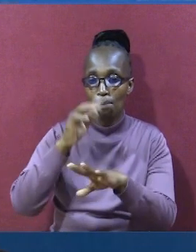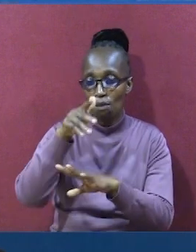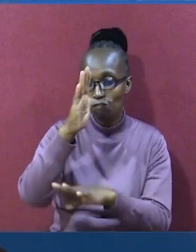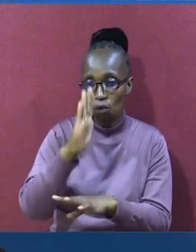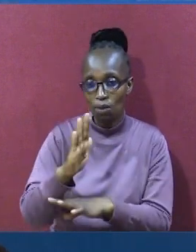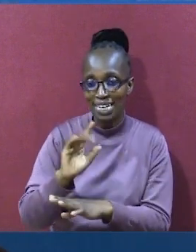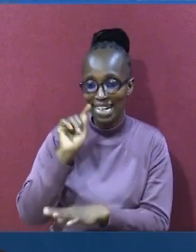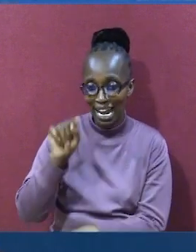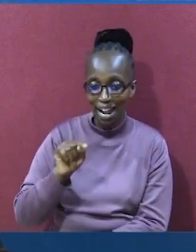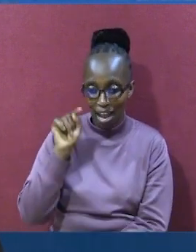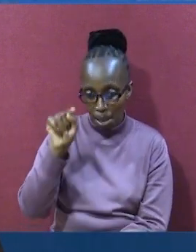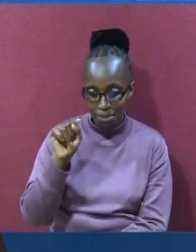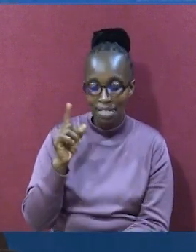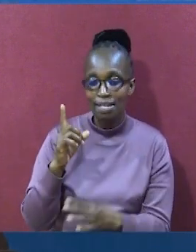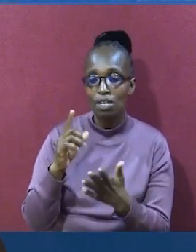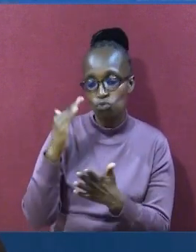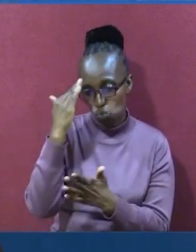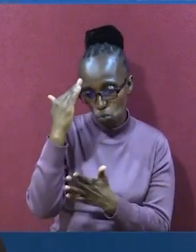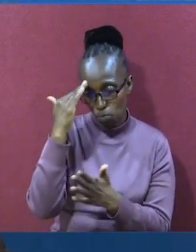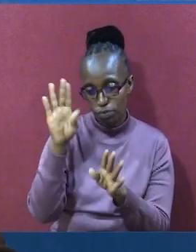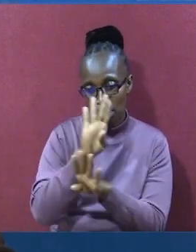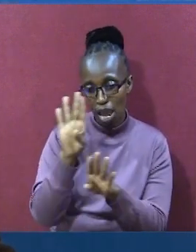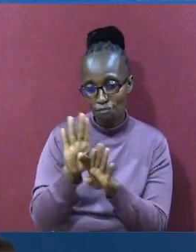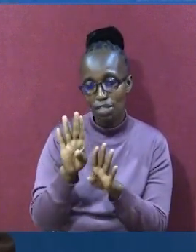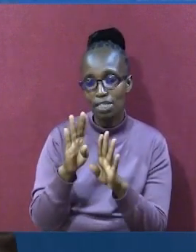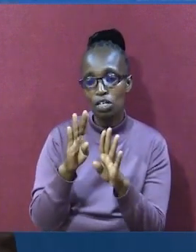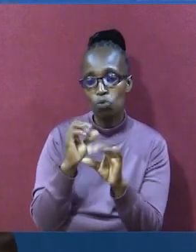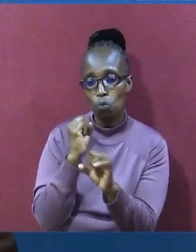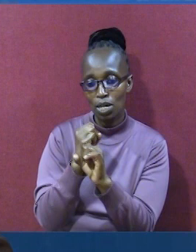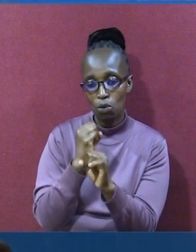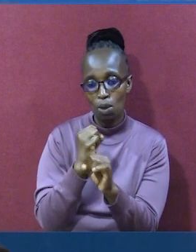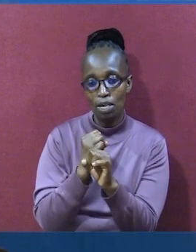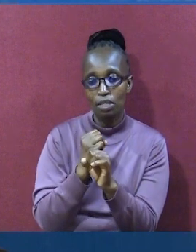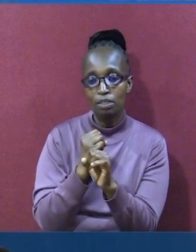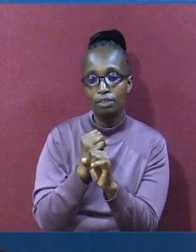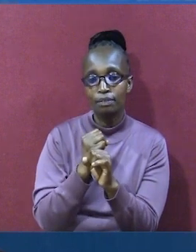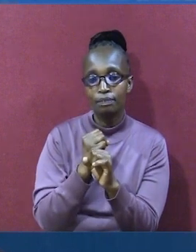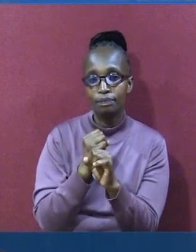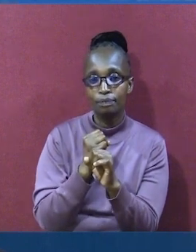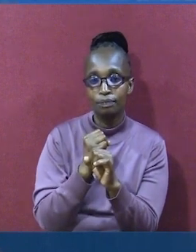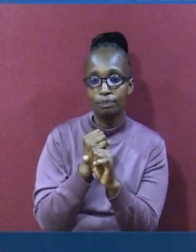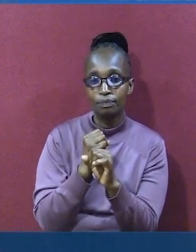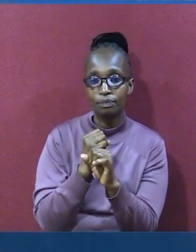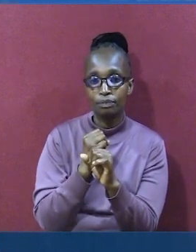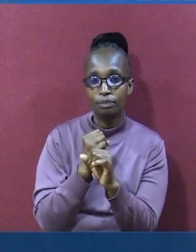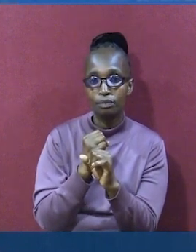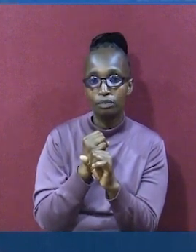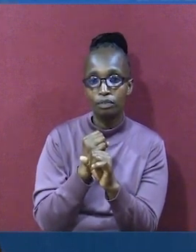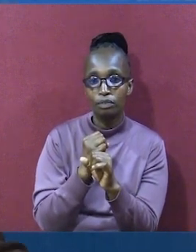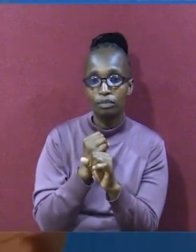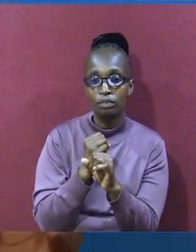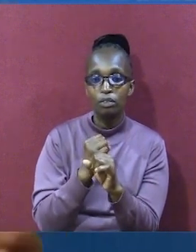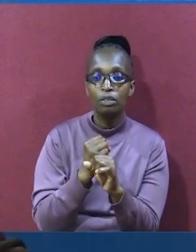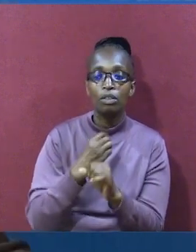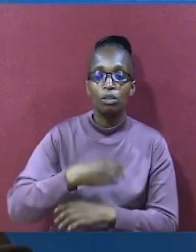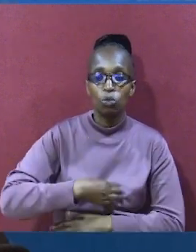ambayo mtumishu wa mungu mungu. Ameweza na kutokusha. Nina kutakia wakati muema. Siku mjema. Mungu.